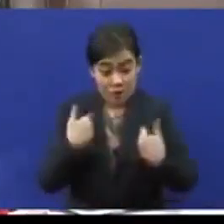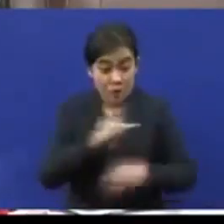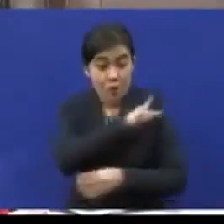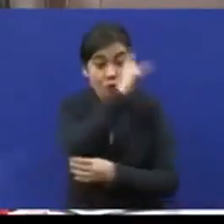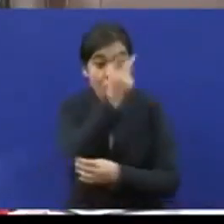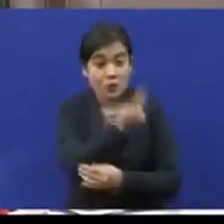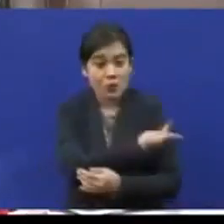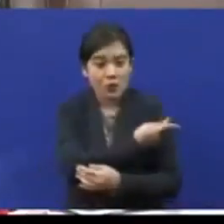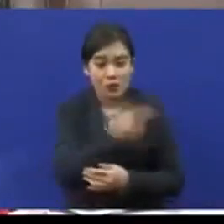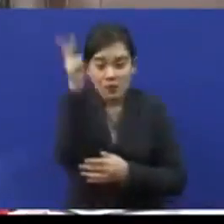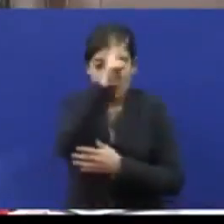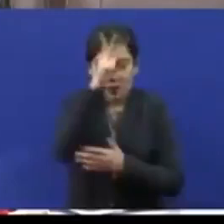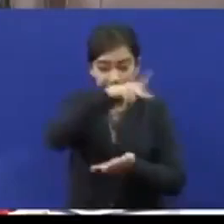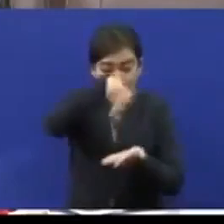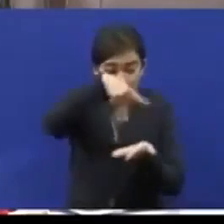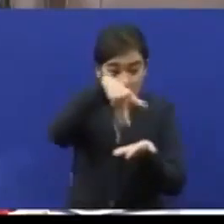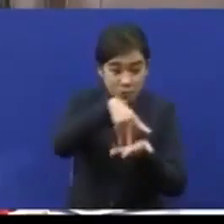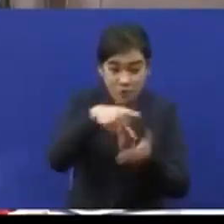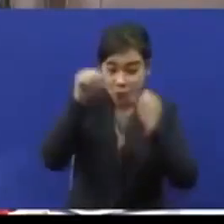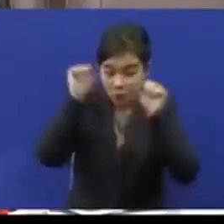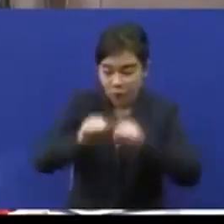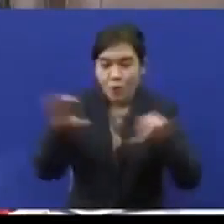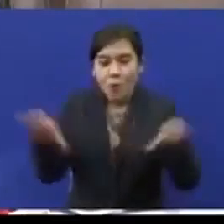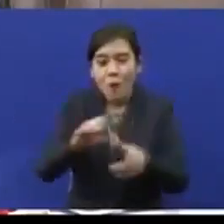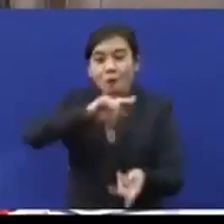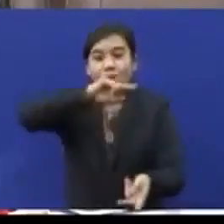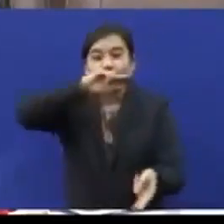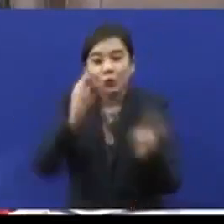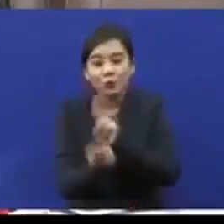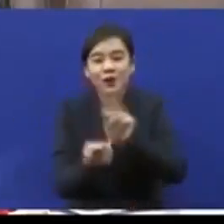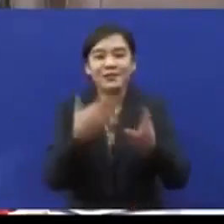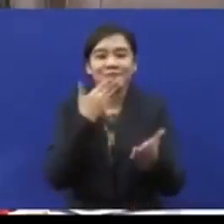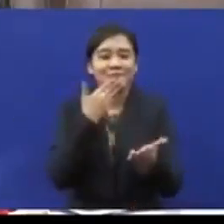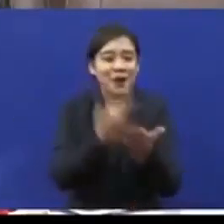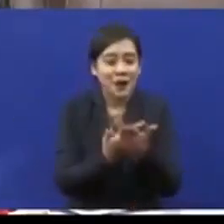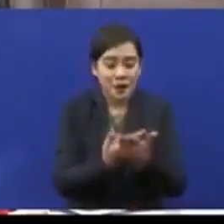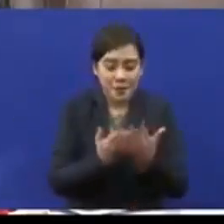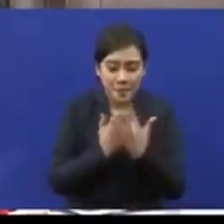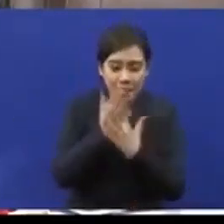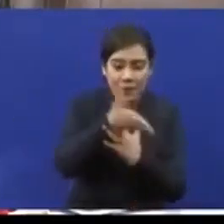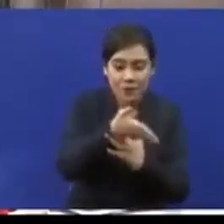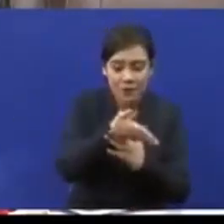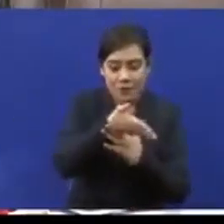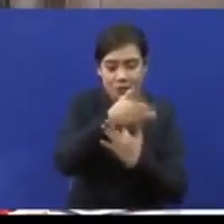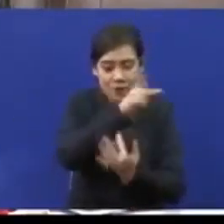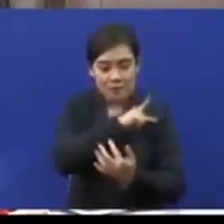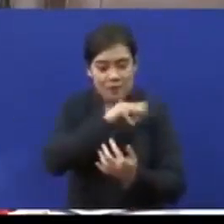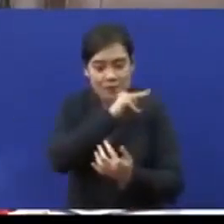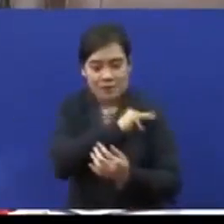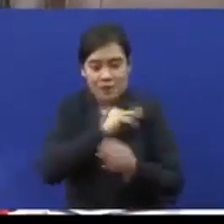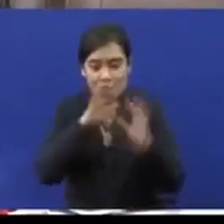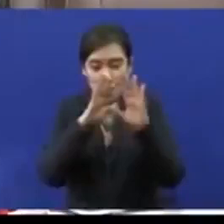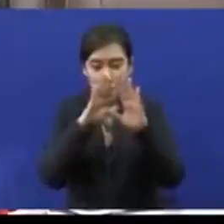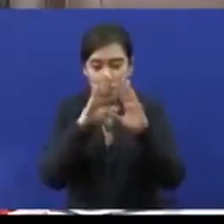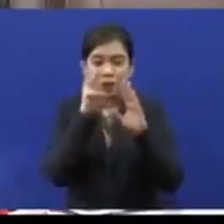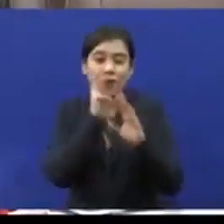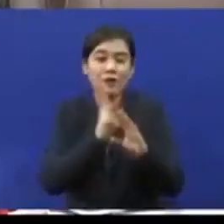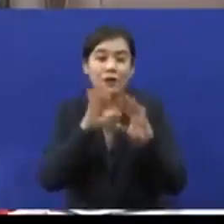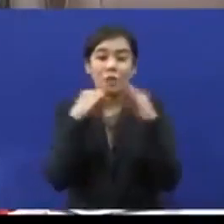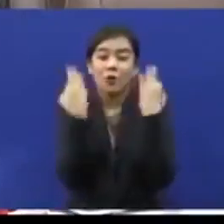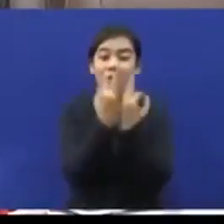Kerajaan Persekutuan, kita boleh membuat perubahan yang lebih baik melalui Kementerian Wanita, Keluarga dan Masyarakat,